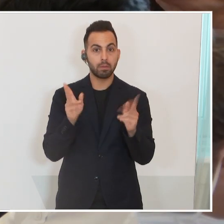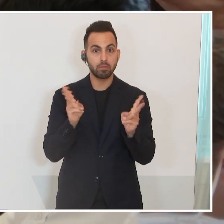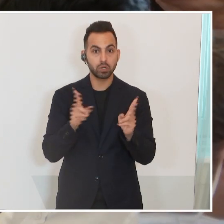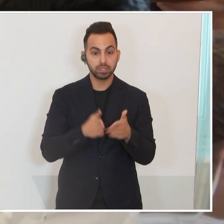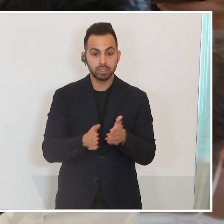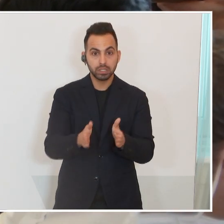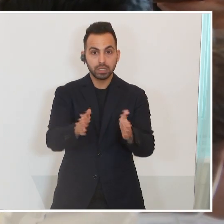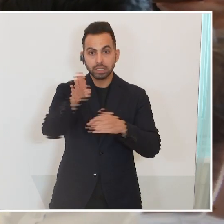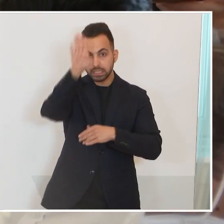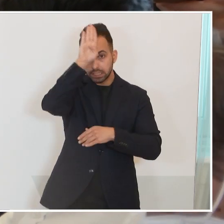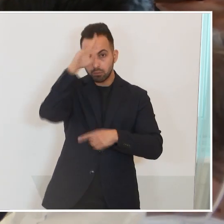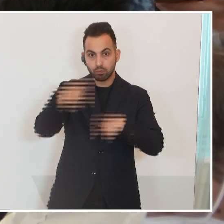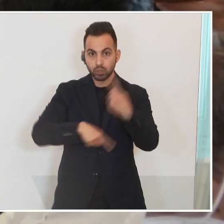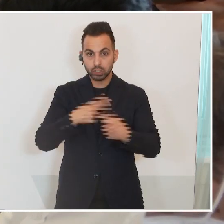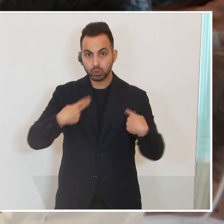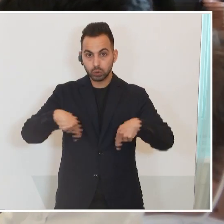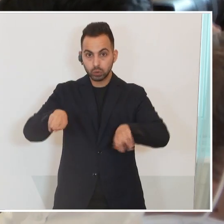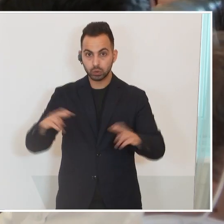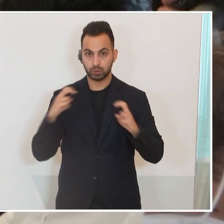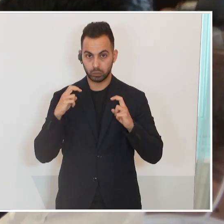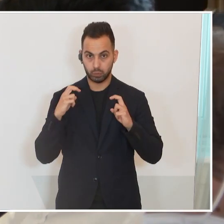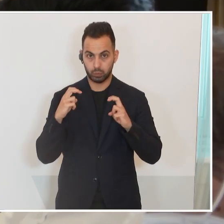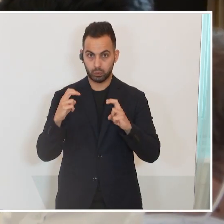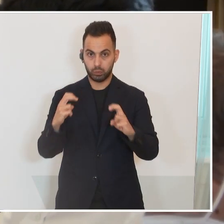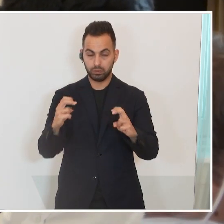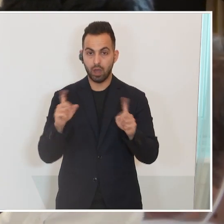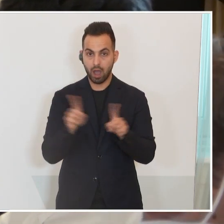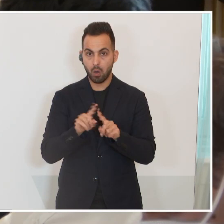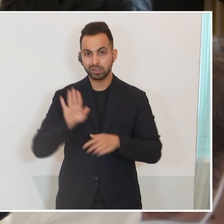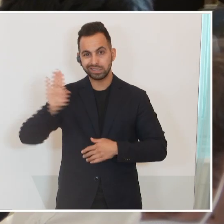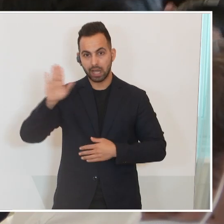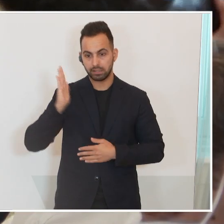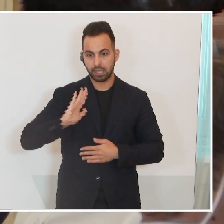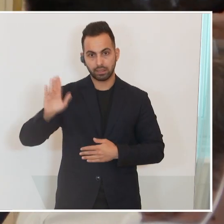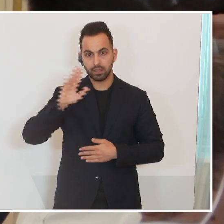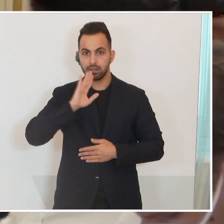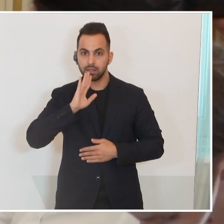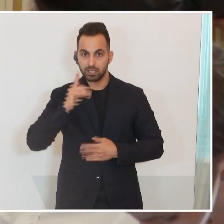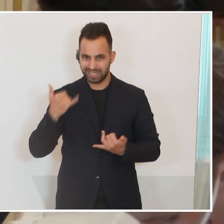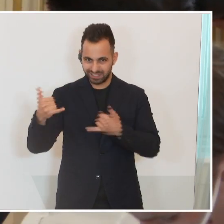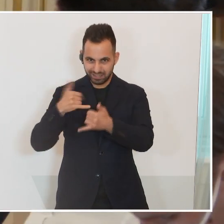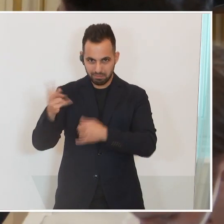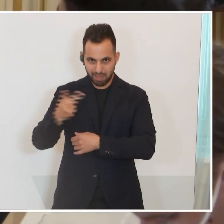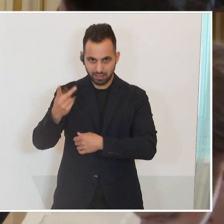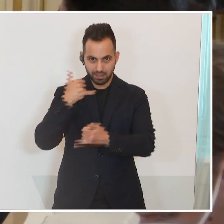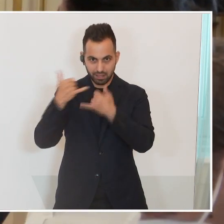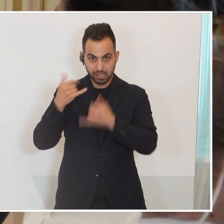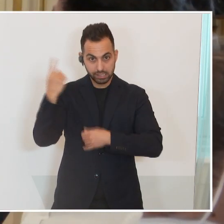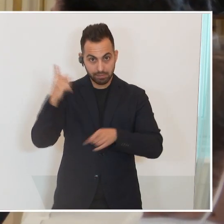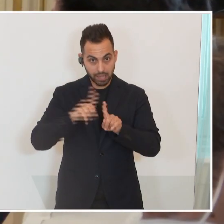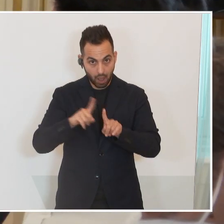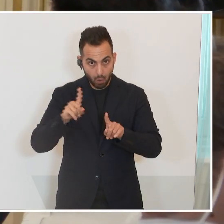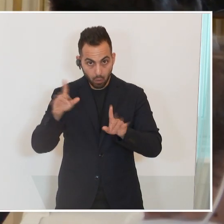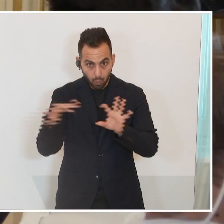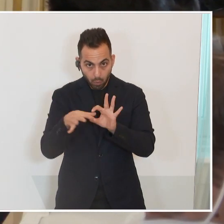Istanbuler Prozess wieder gehen könnte? Und hat es von seiner Seite in dem Gespräch, das Sie jetzt geführt haben, auch, hat er das auch wieder